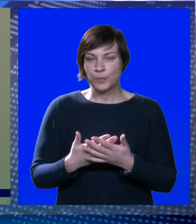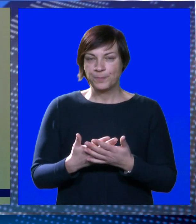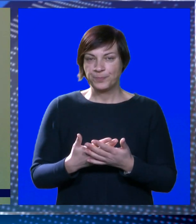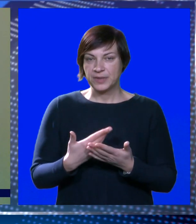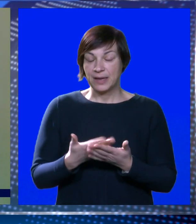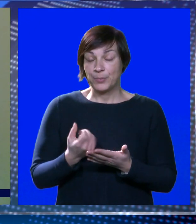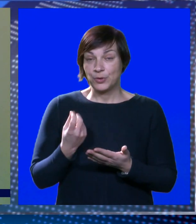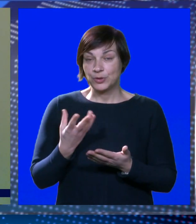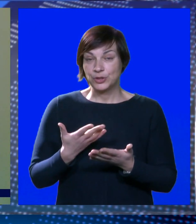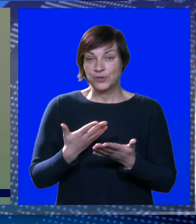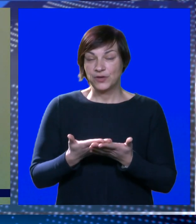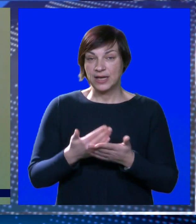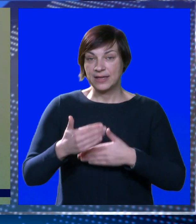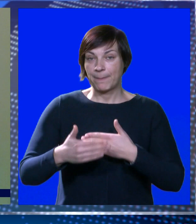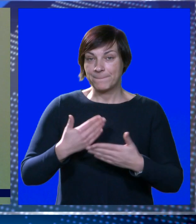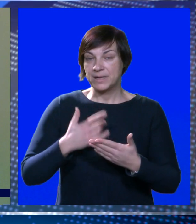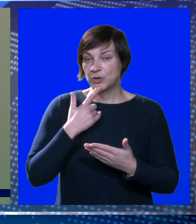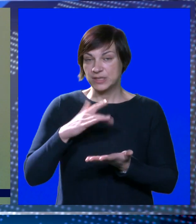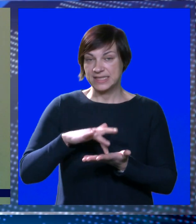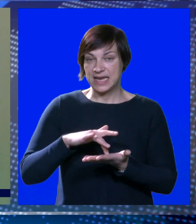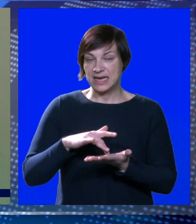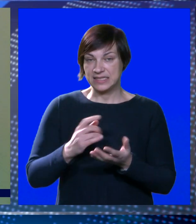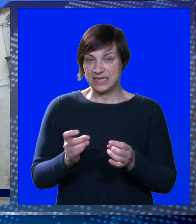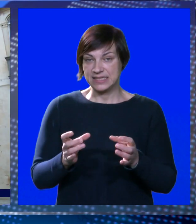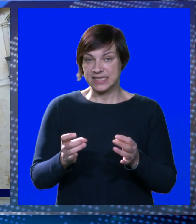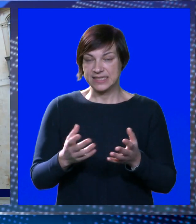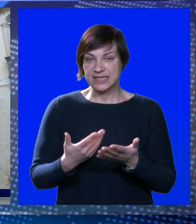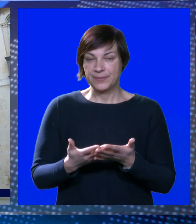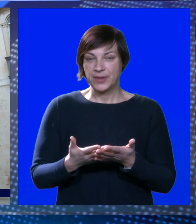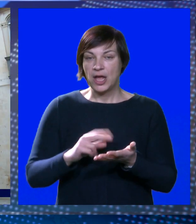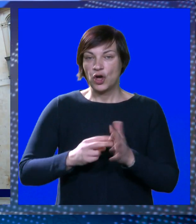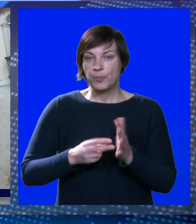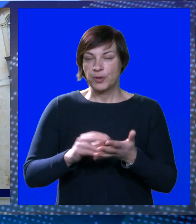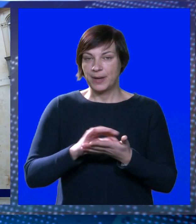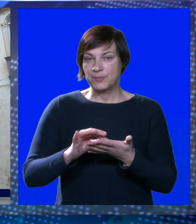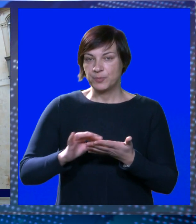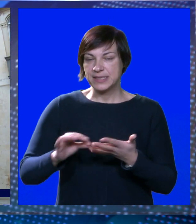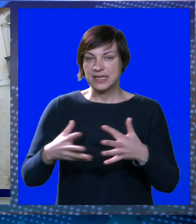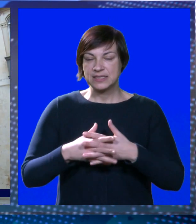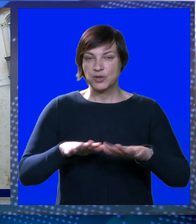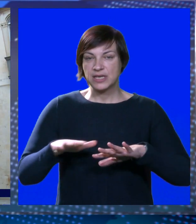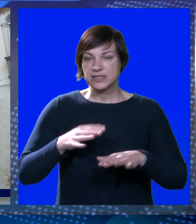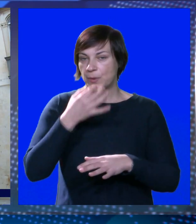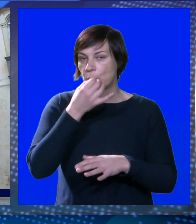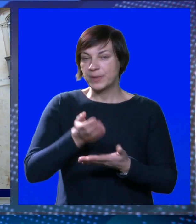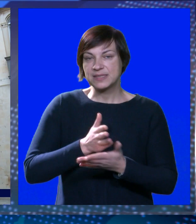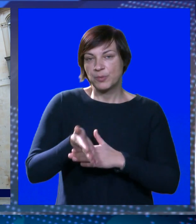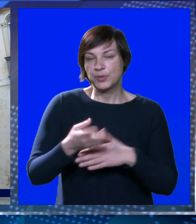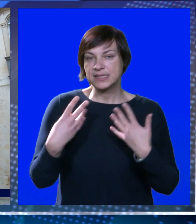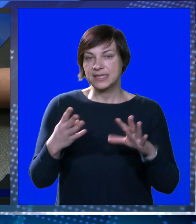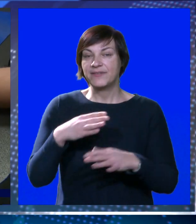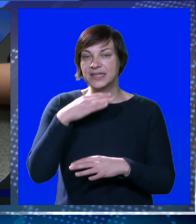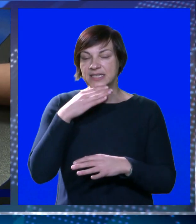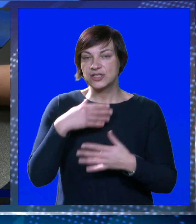a pogotovo kad takve prepreke koje se nalaze na cesti. O ovom problemu pisali smo gradskoj upravi. Upit smo poslali